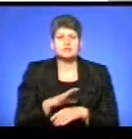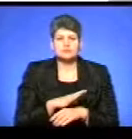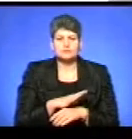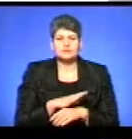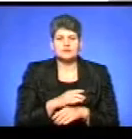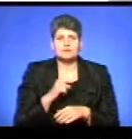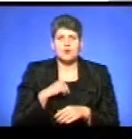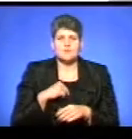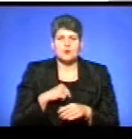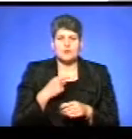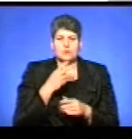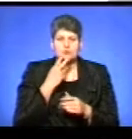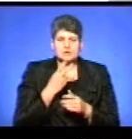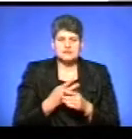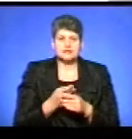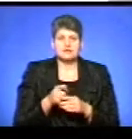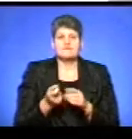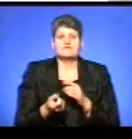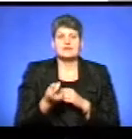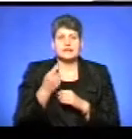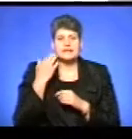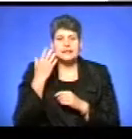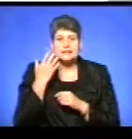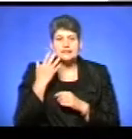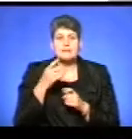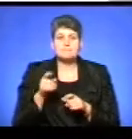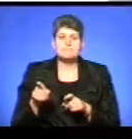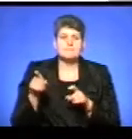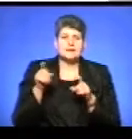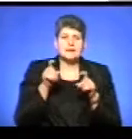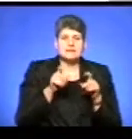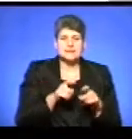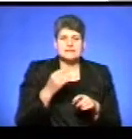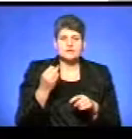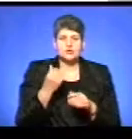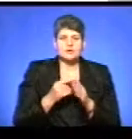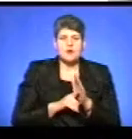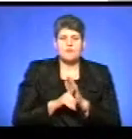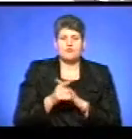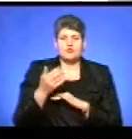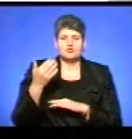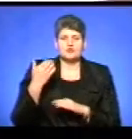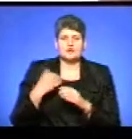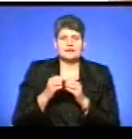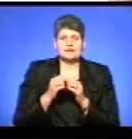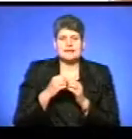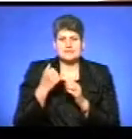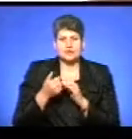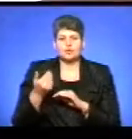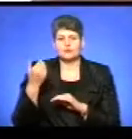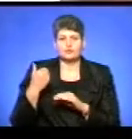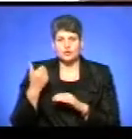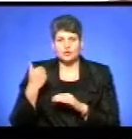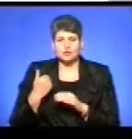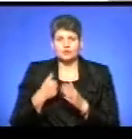біографію героя показати, таким чином виникла ідея перенести історію на початок, на 10 років до того,